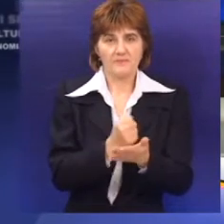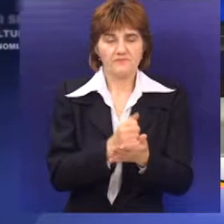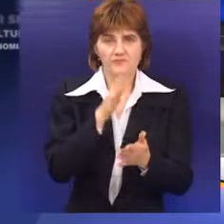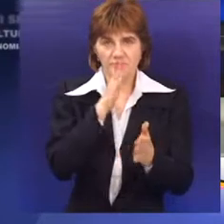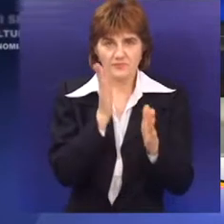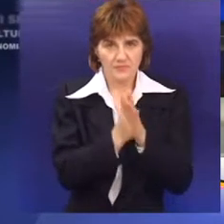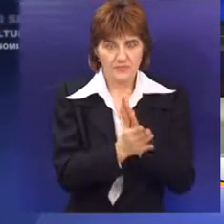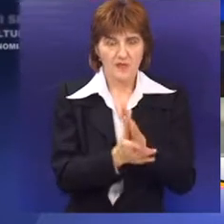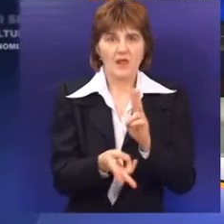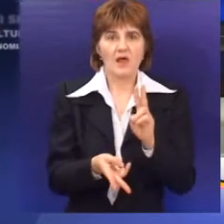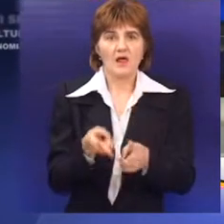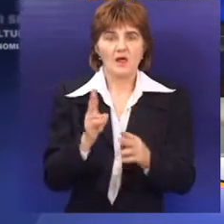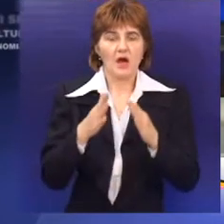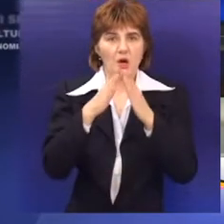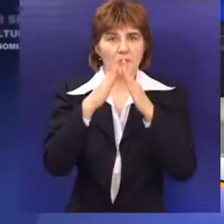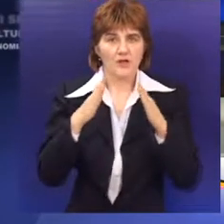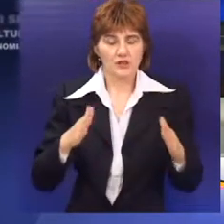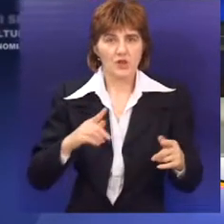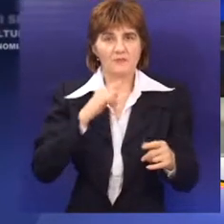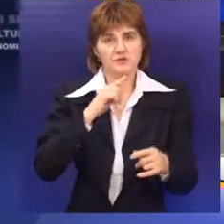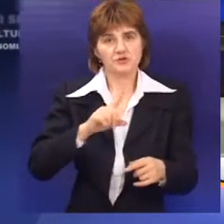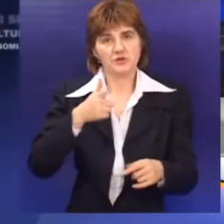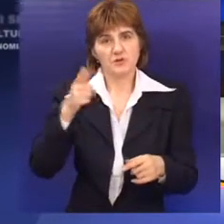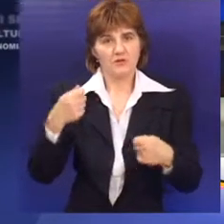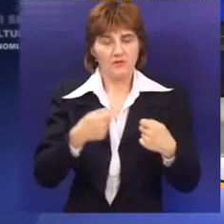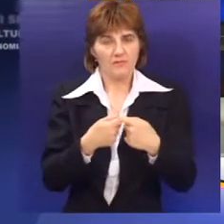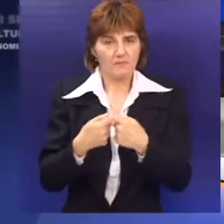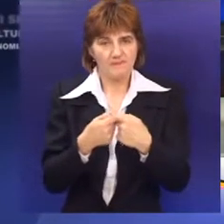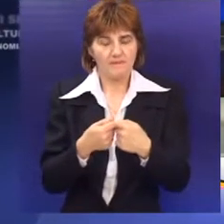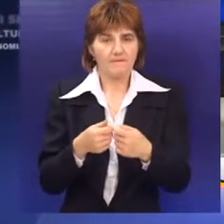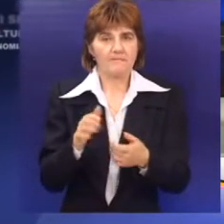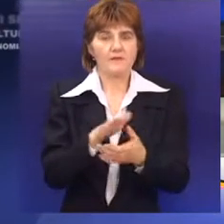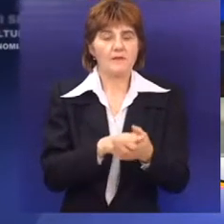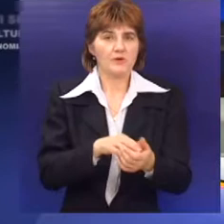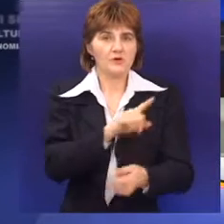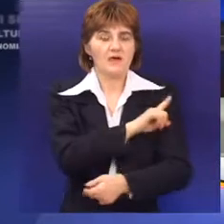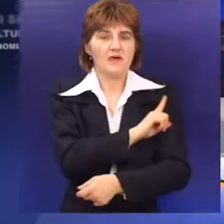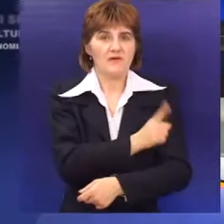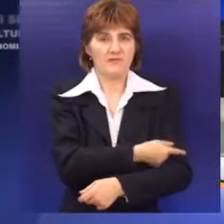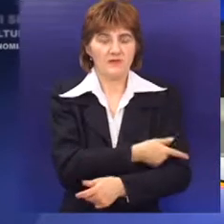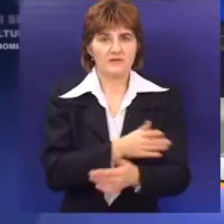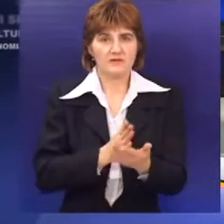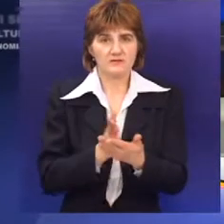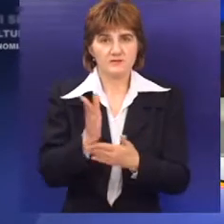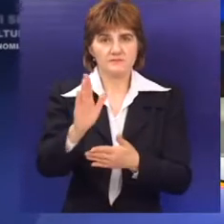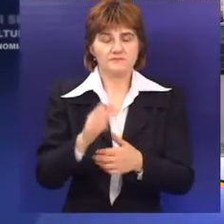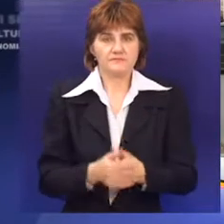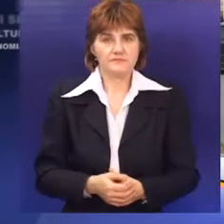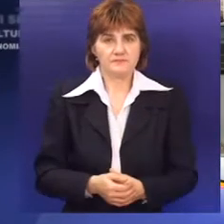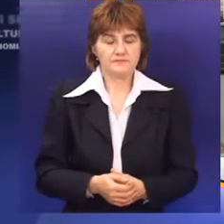dokumentacije, kako bi se kod domaćih i evropskih fondova konkurisalo za projekte energetske efikasnosti.